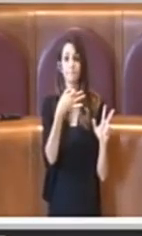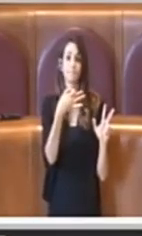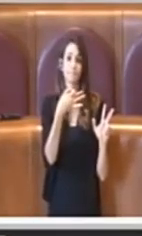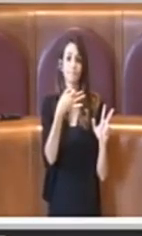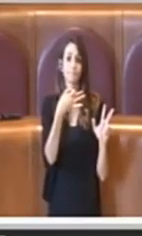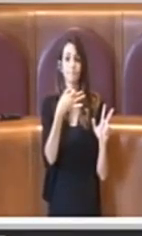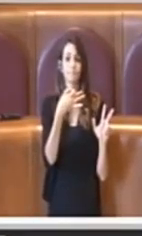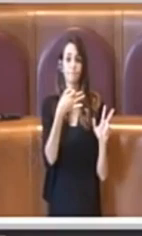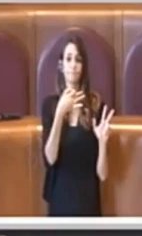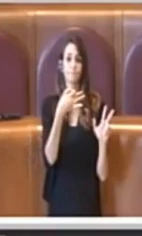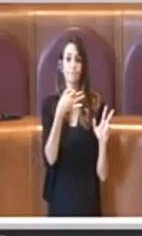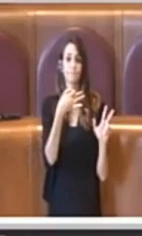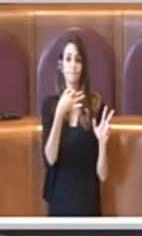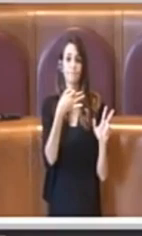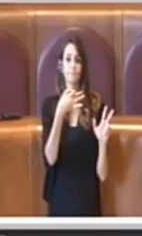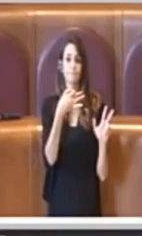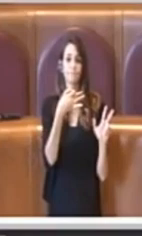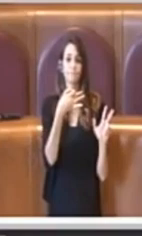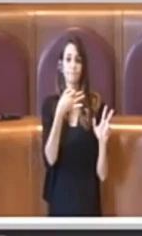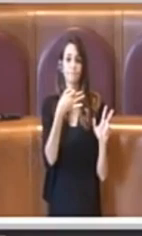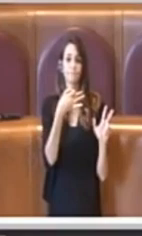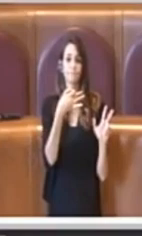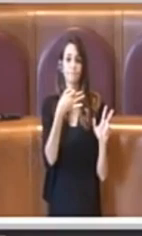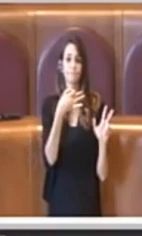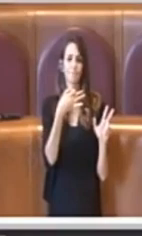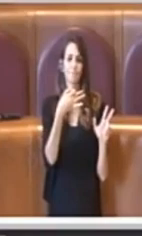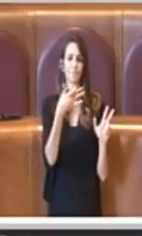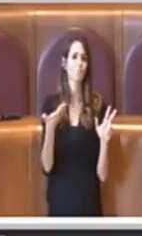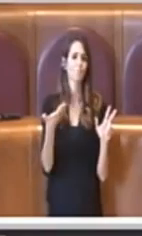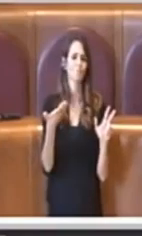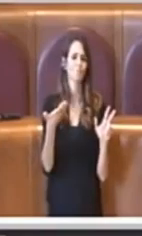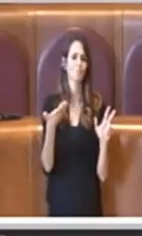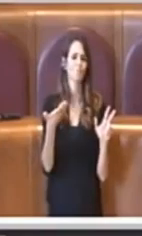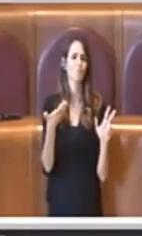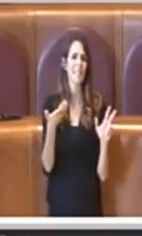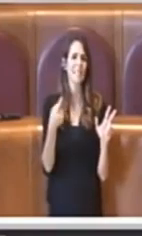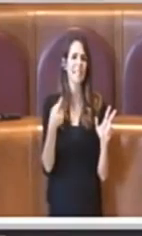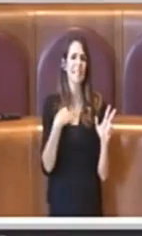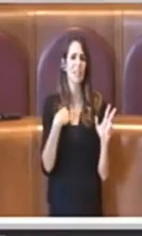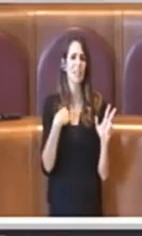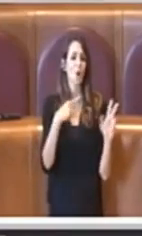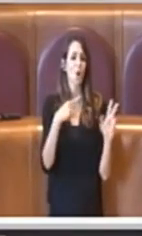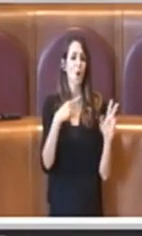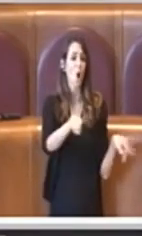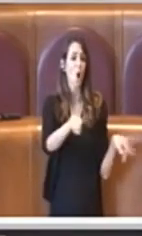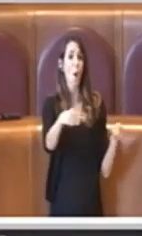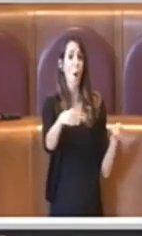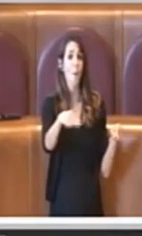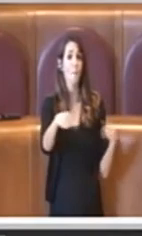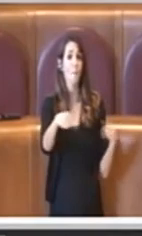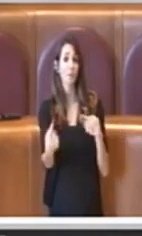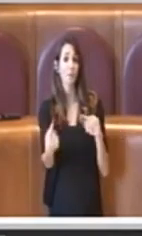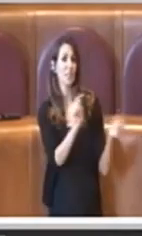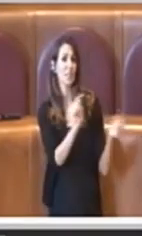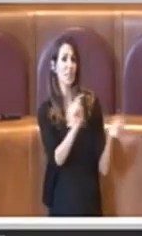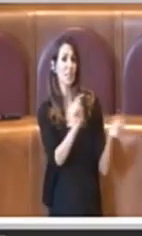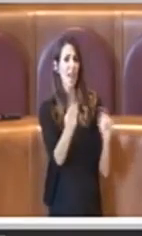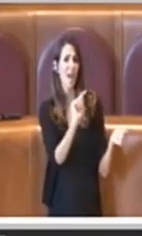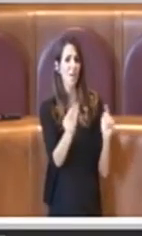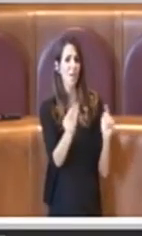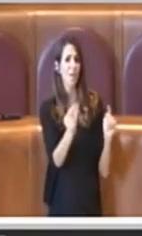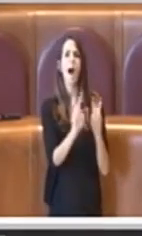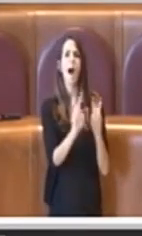non ho sentito nessuna delle opposizioni parlare dei